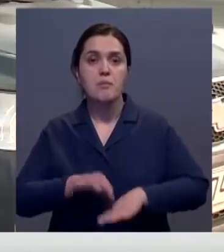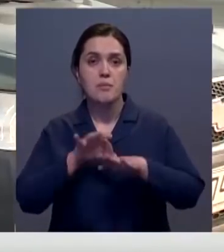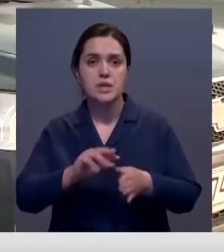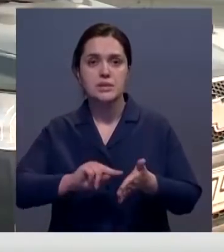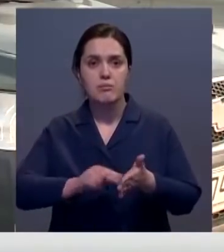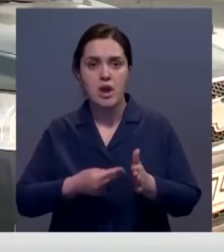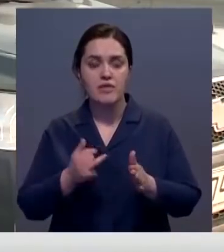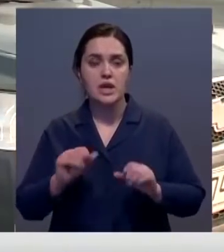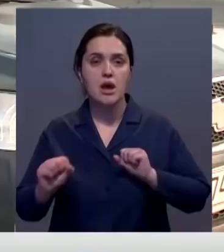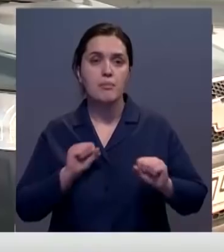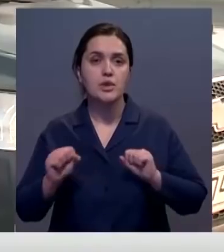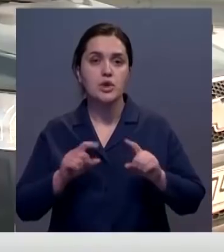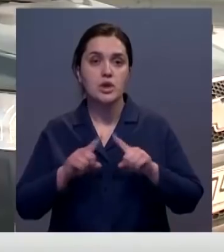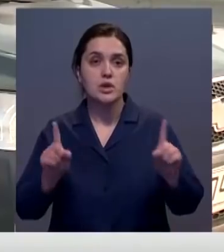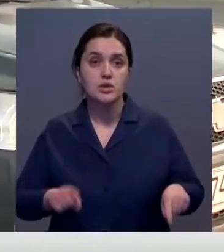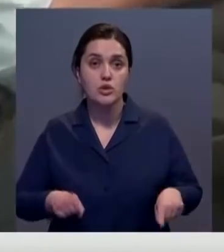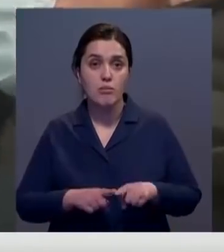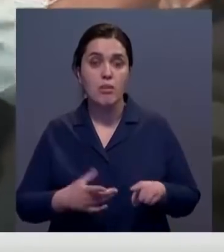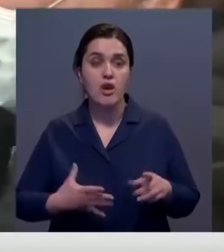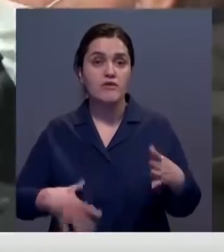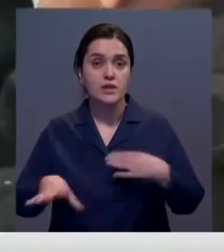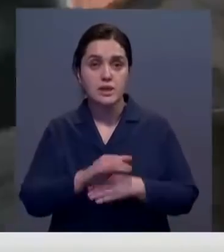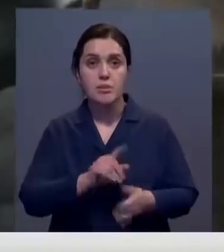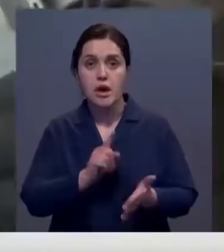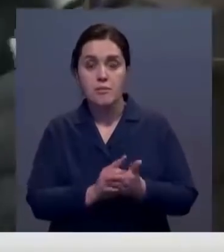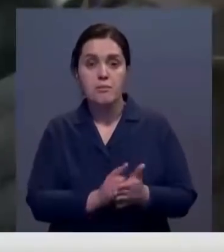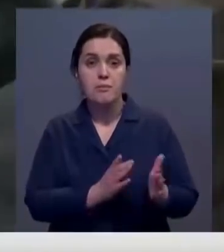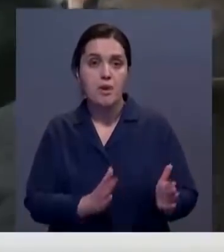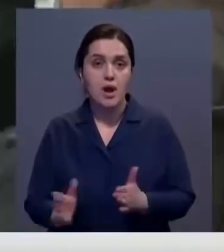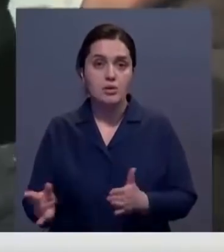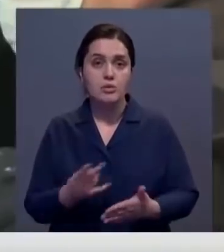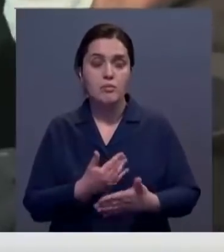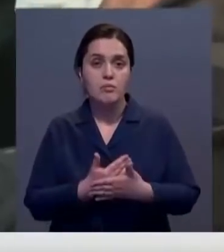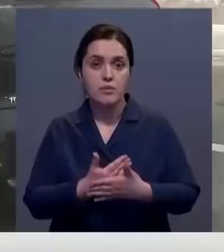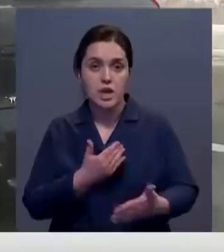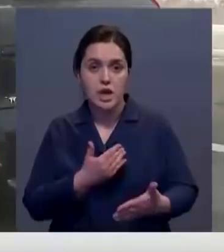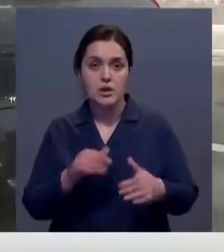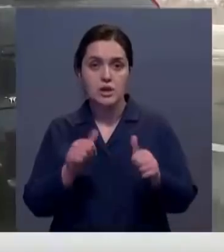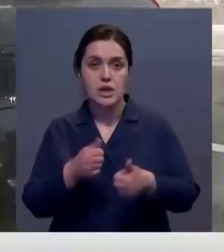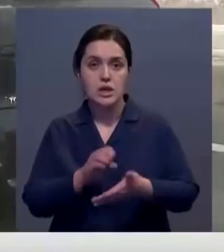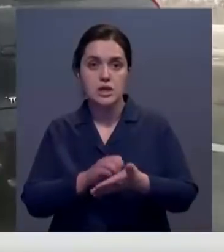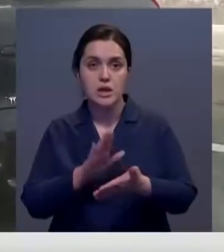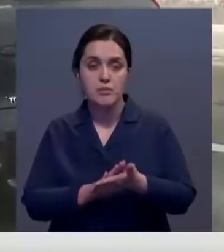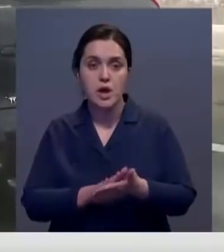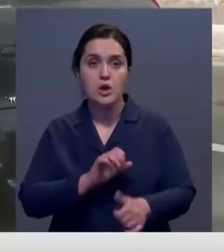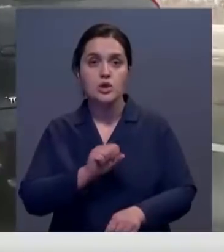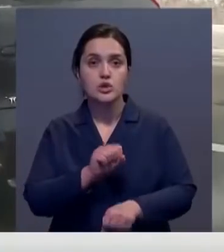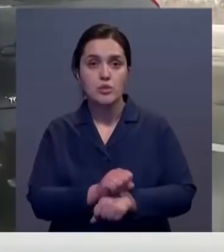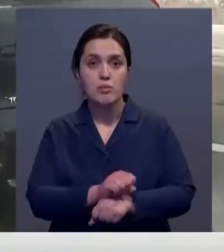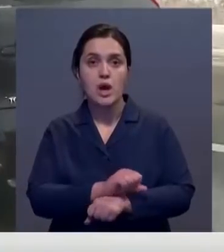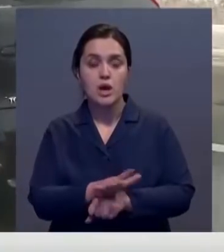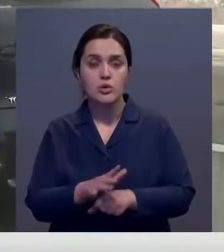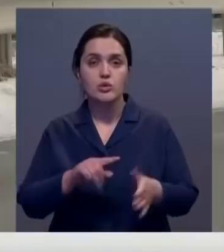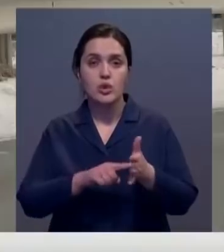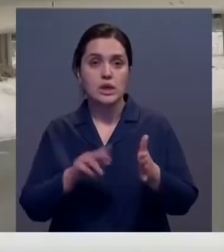справок и командировочных листов. Всем также в обязательном порядке нужно предварительно регистрироваться на сайте stopcorona.kz.